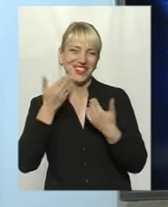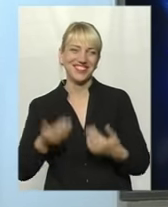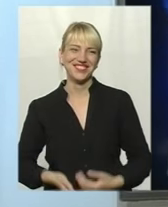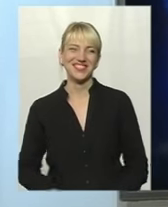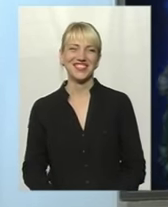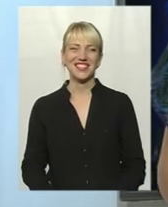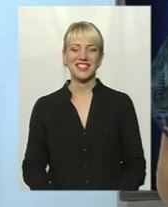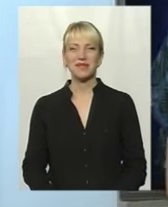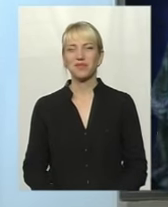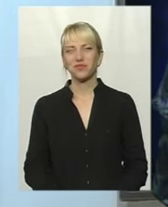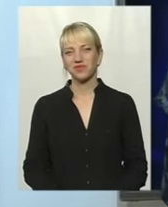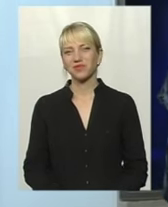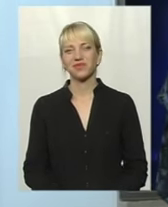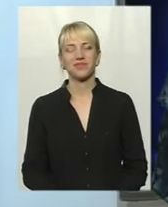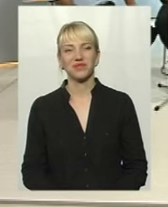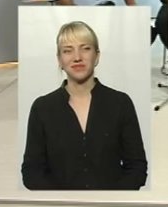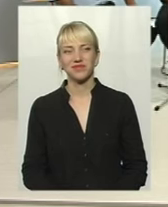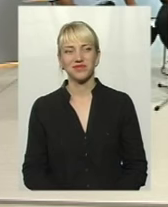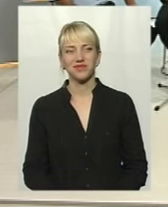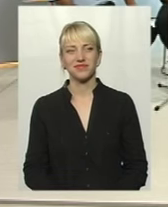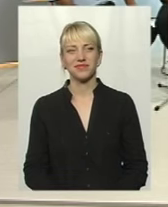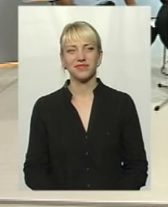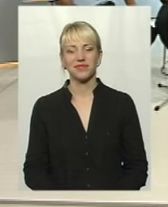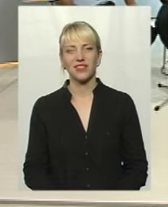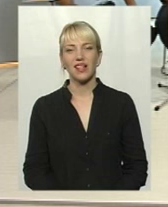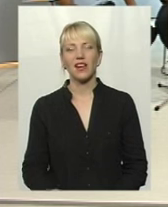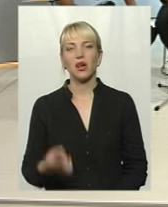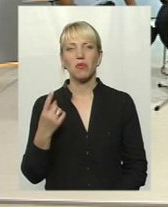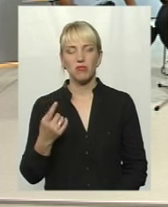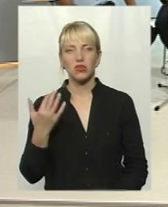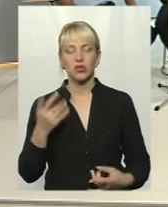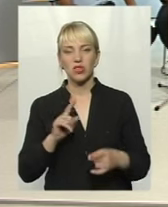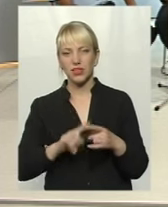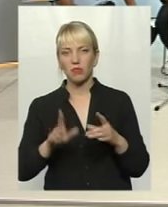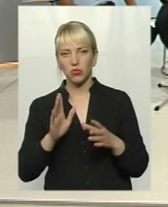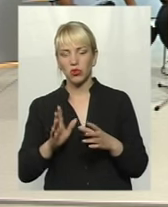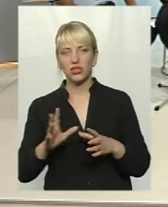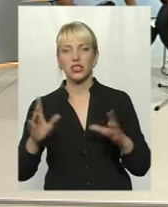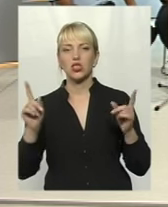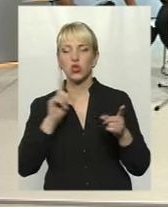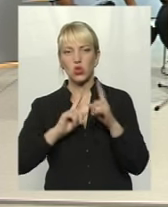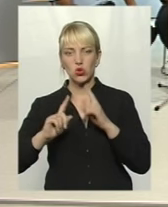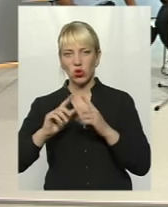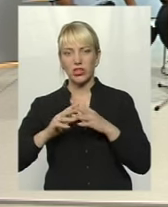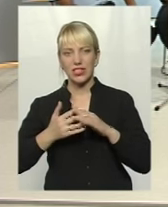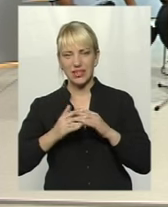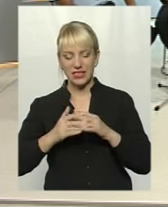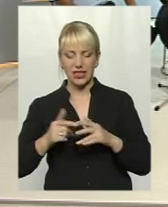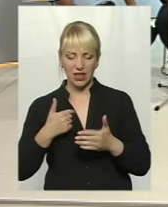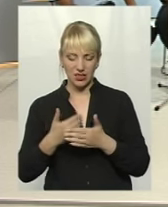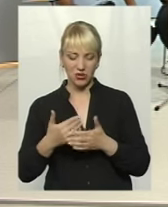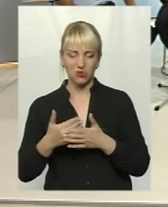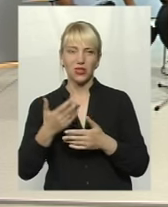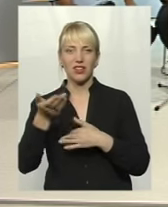Отже, Сергій Віталійович, ваша пропозиція? По-перше, оскільки незабаром мають відбутися сходи села, я думаю, їх можна десь там раніше, десь